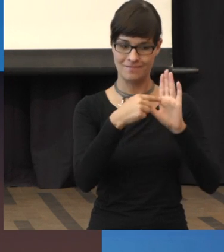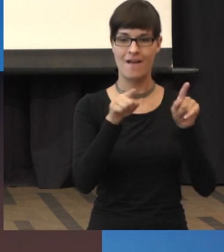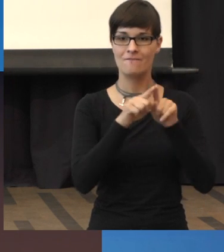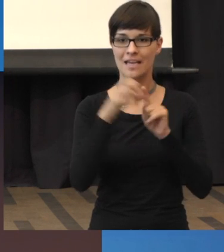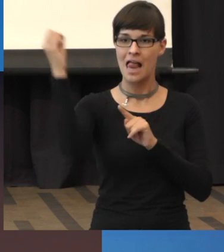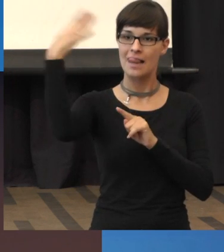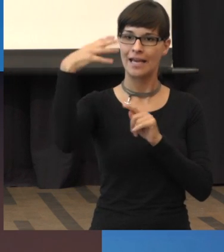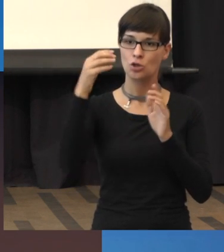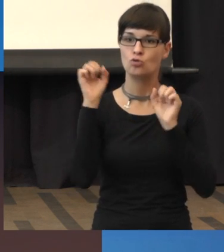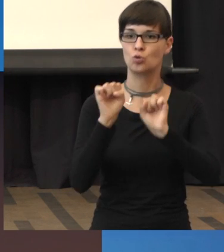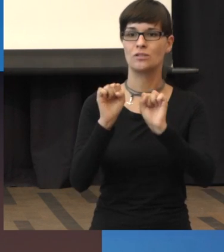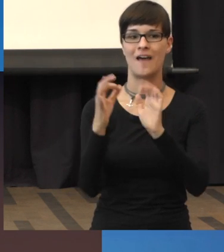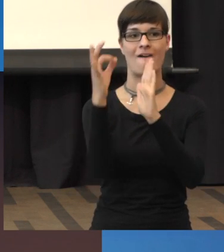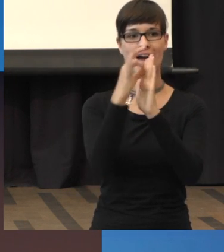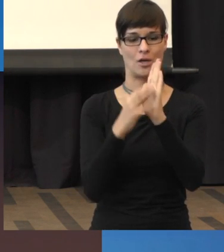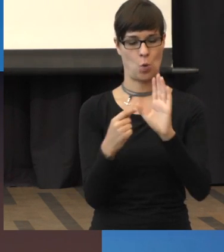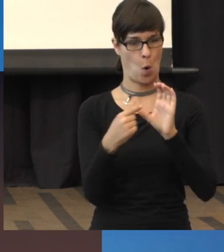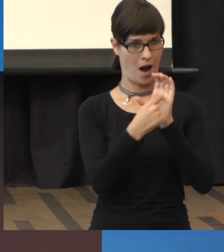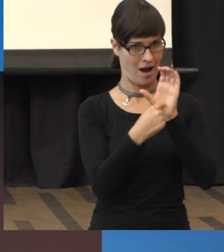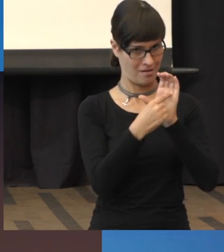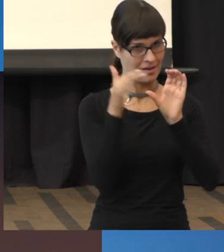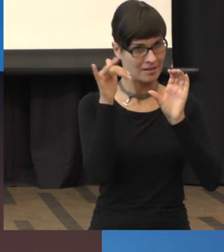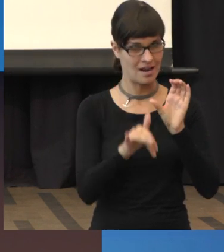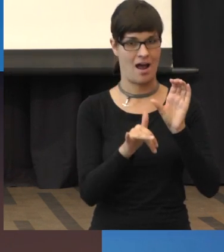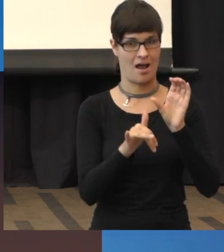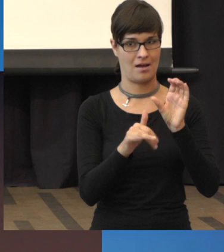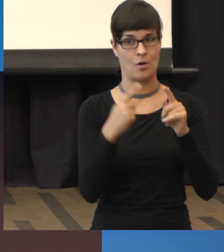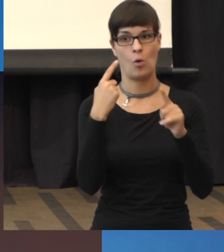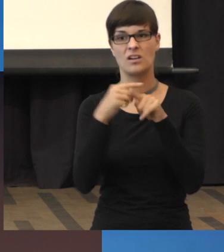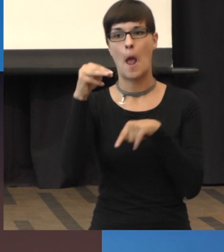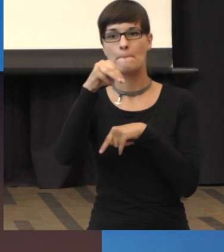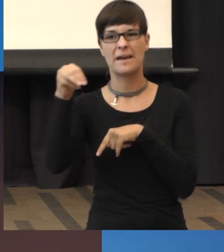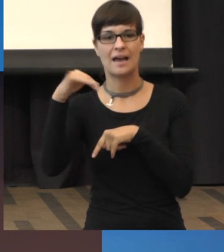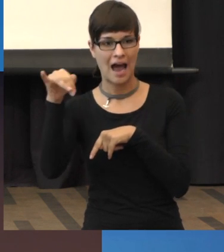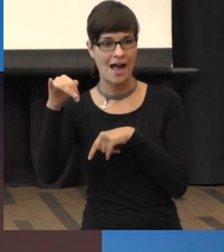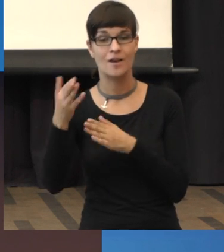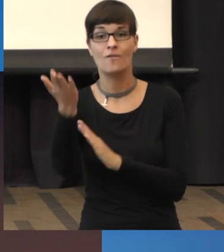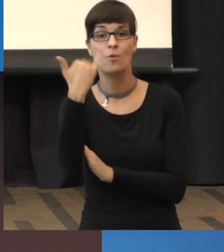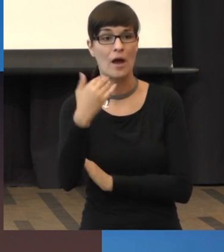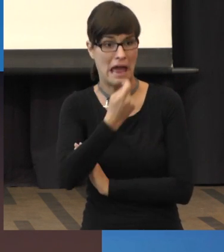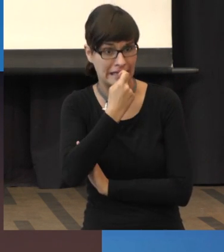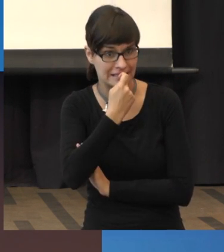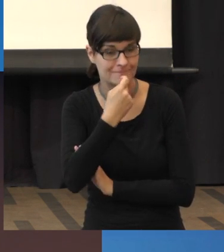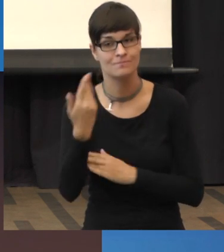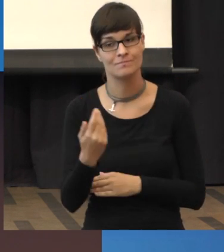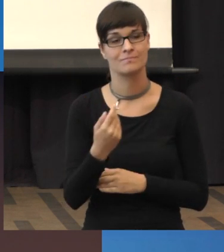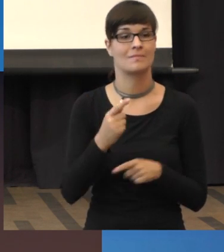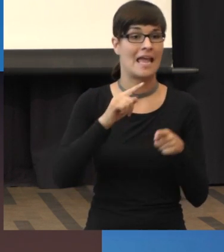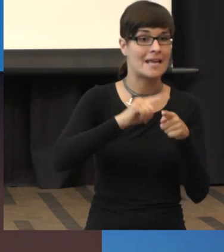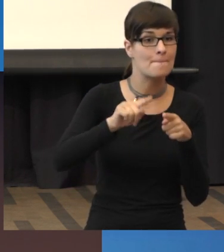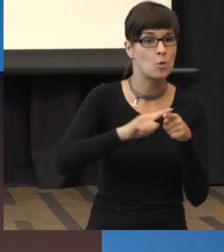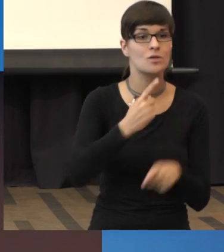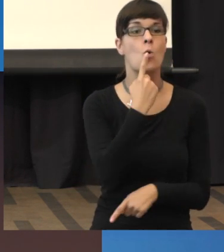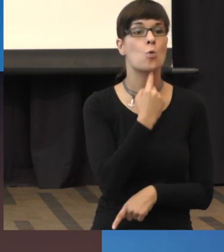Lutein und auch die Mineralien, die finden sich in Gemüse, in grünem Gemüse und im roten